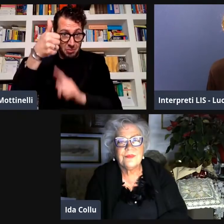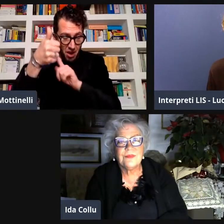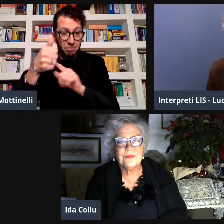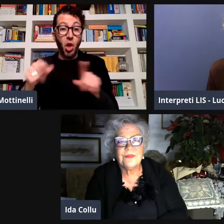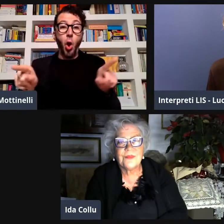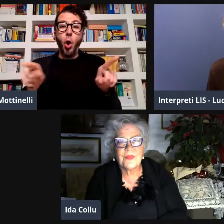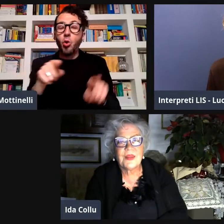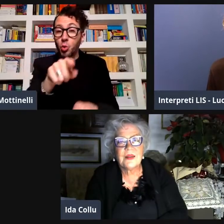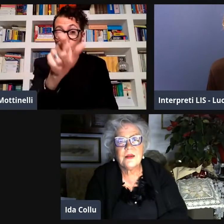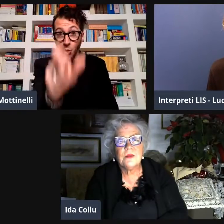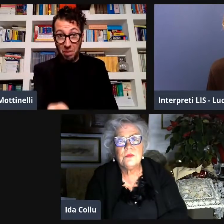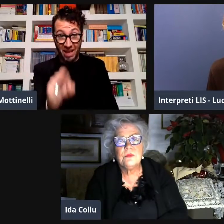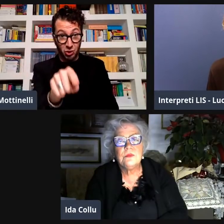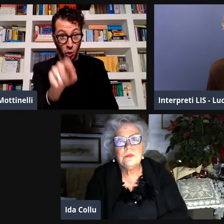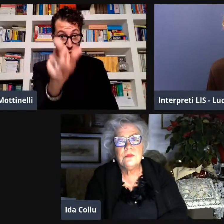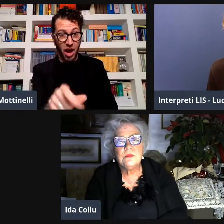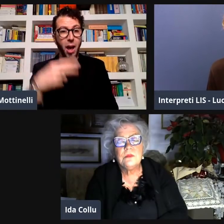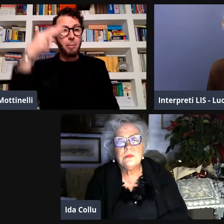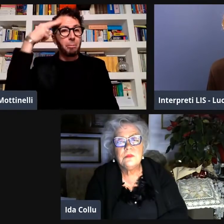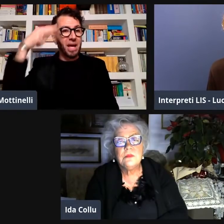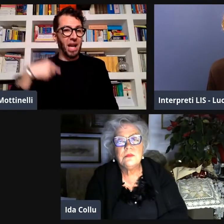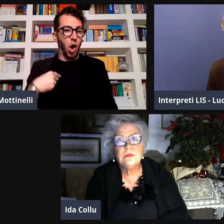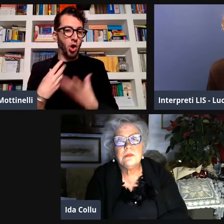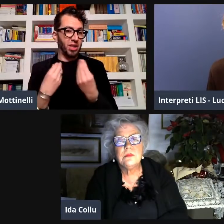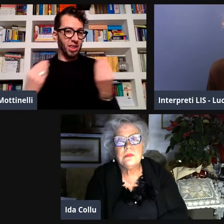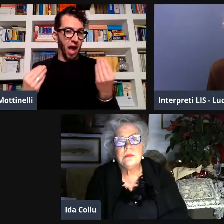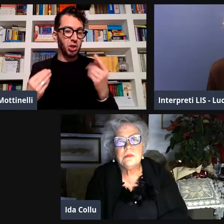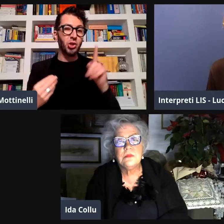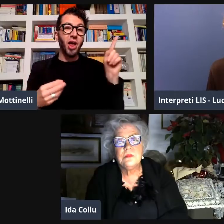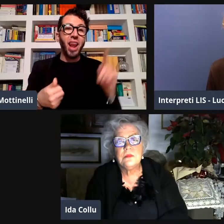sei tu fino adesso sei la prima l'unica